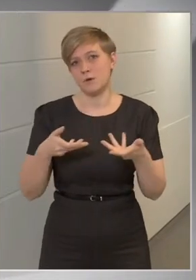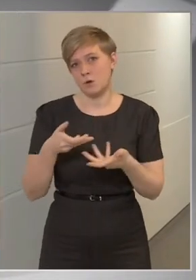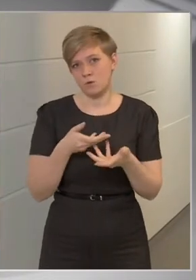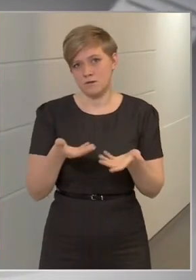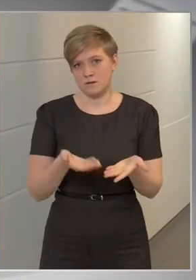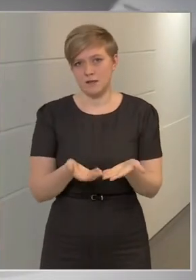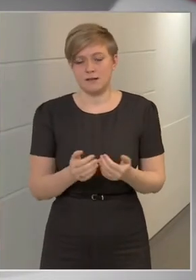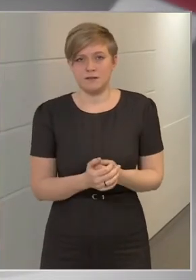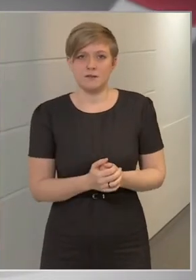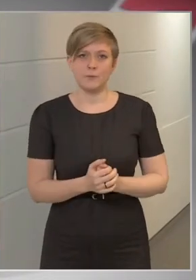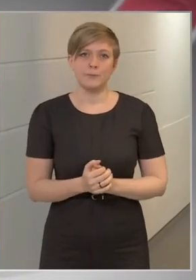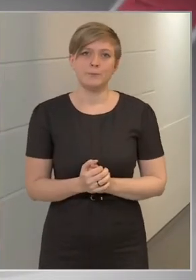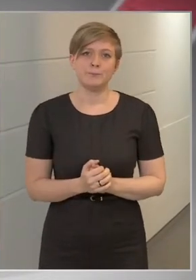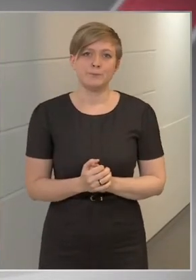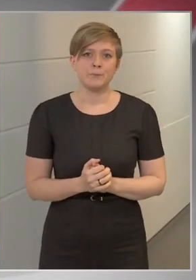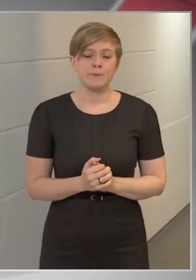körül.